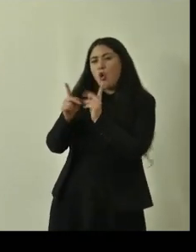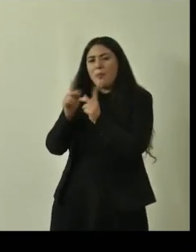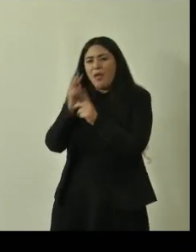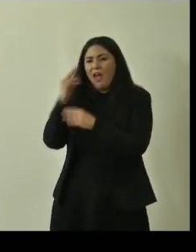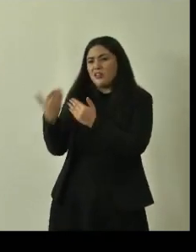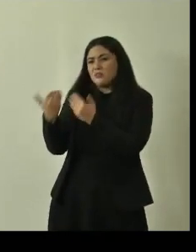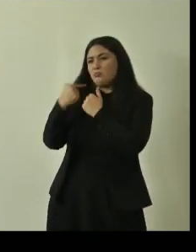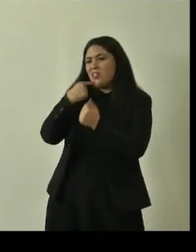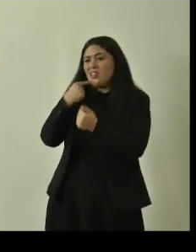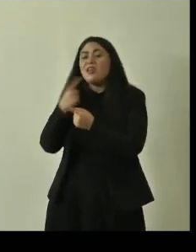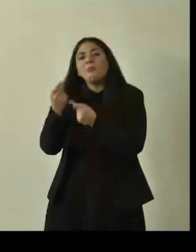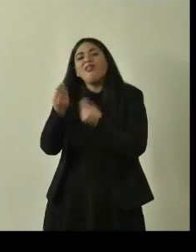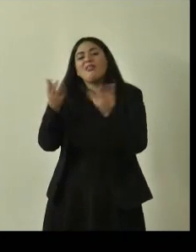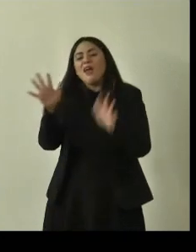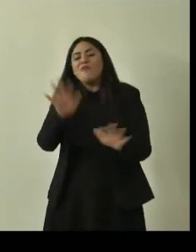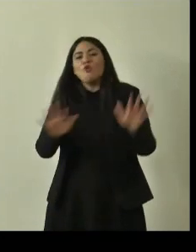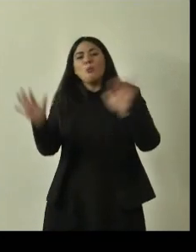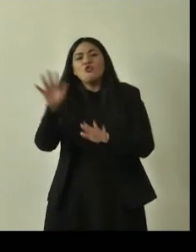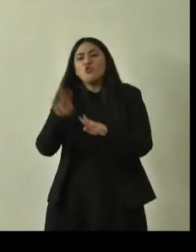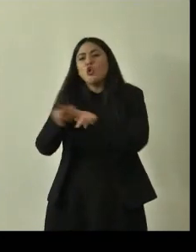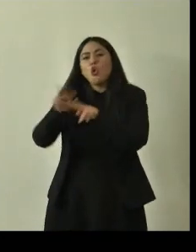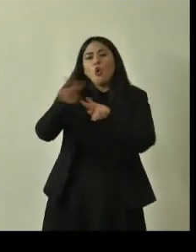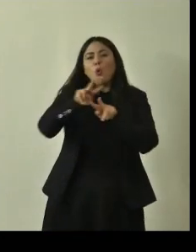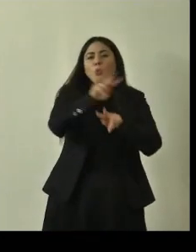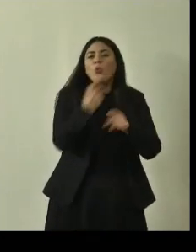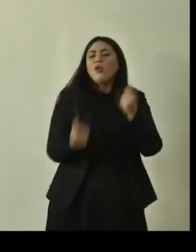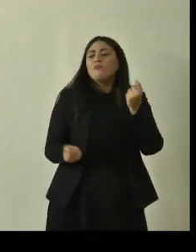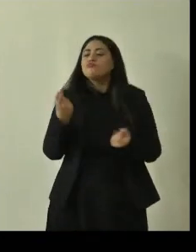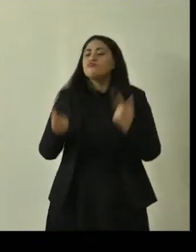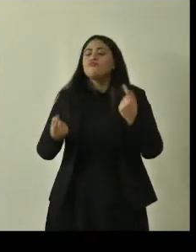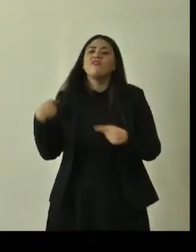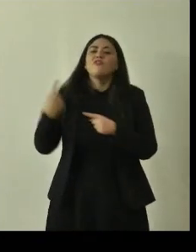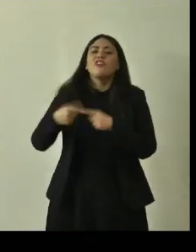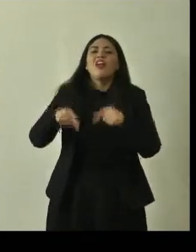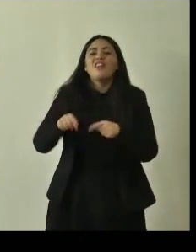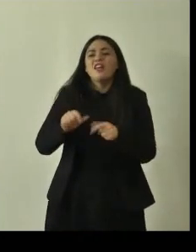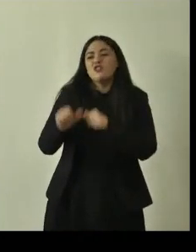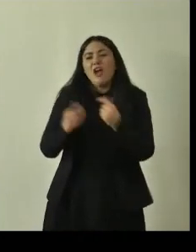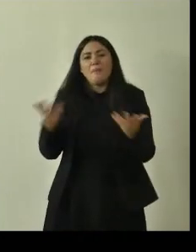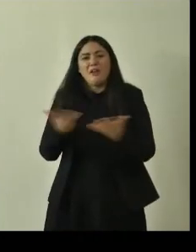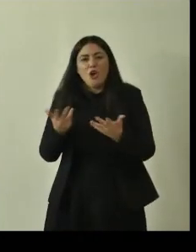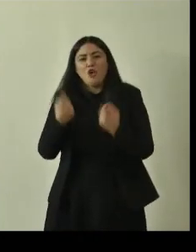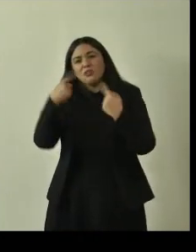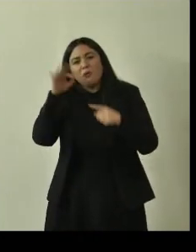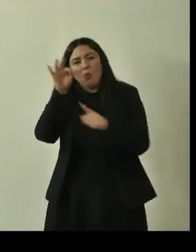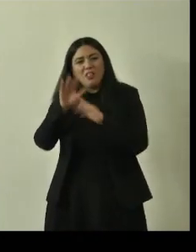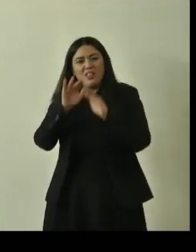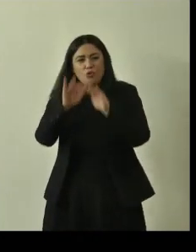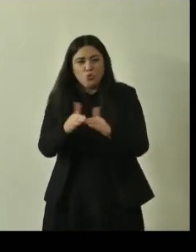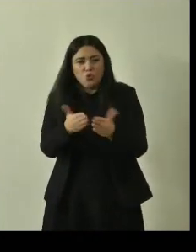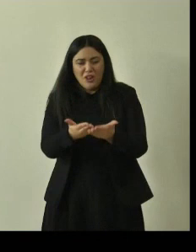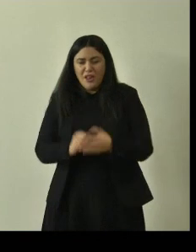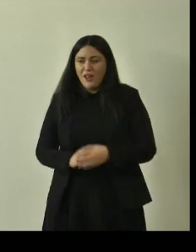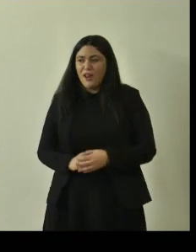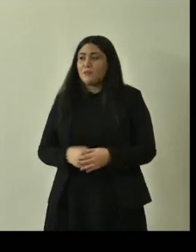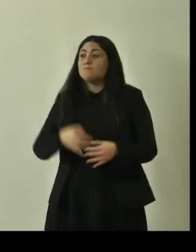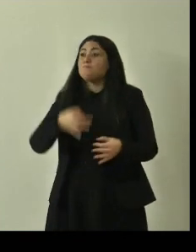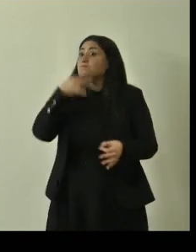informare i comuni di tutte le novità e di quello che bisogna conoscere per tutelarli al meglio quindi in sostanza